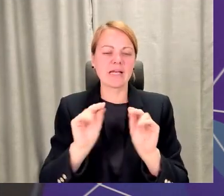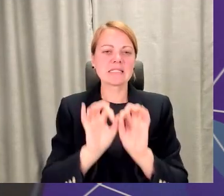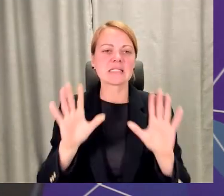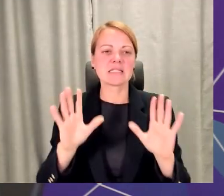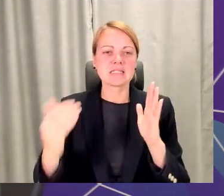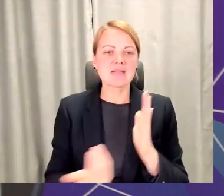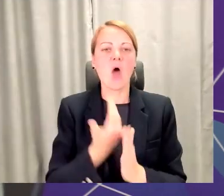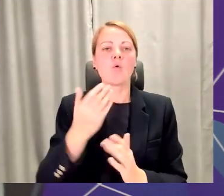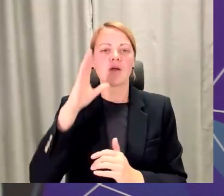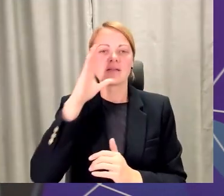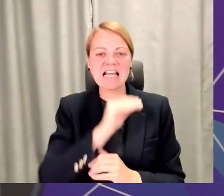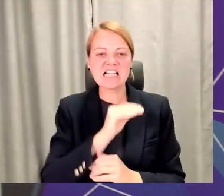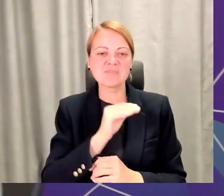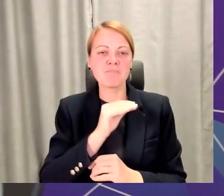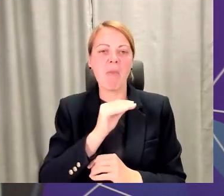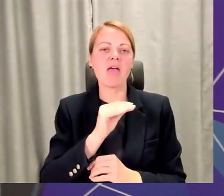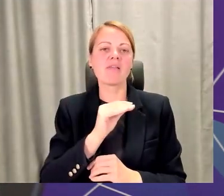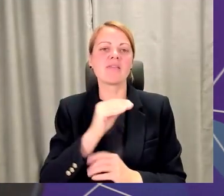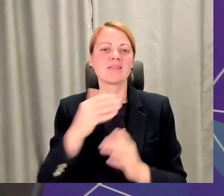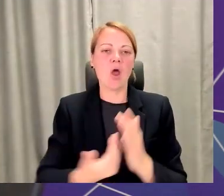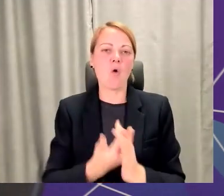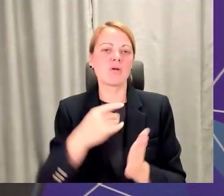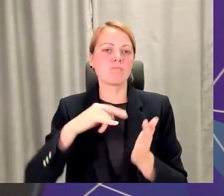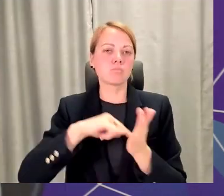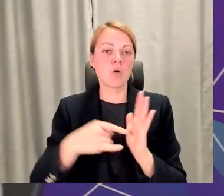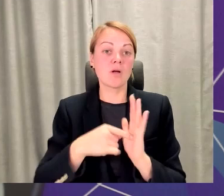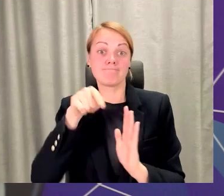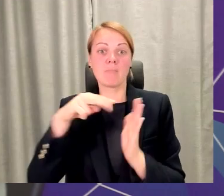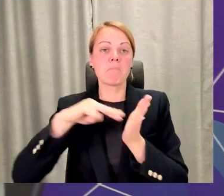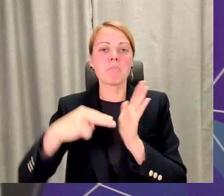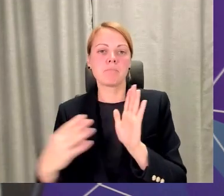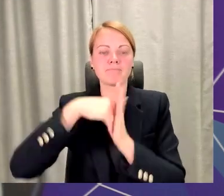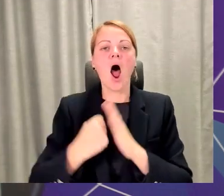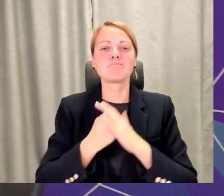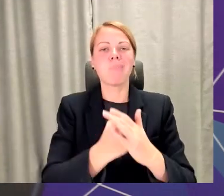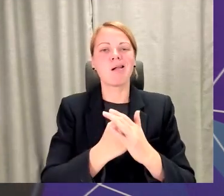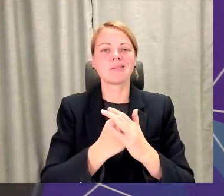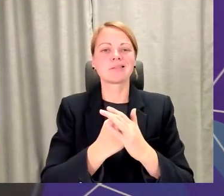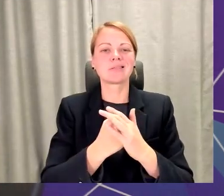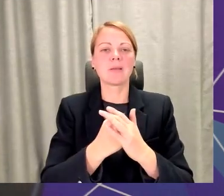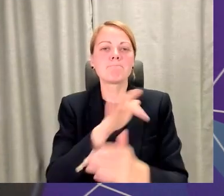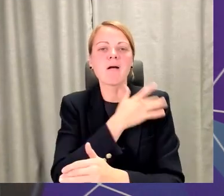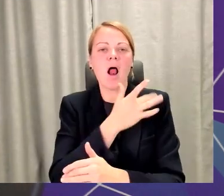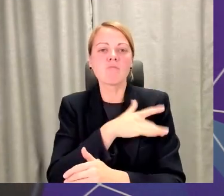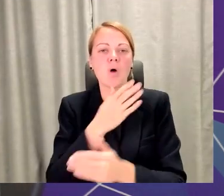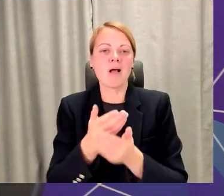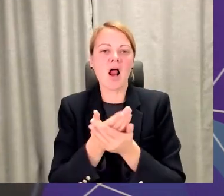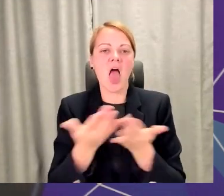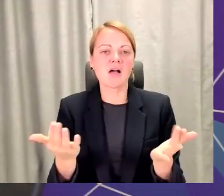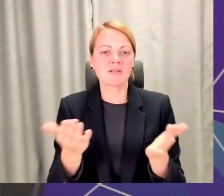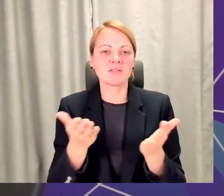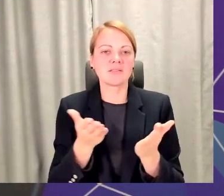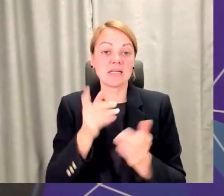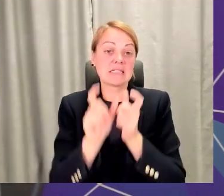kuros ir paredzēts ļoti plaša atbalsta, pakalpojuma, klāsts. Un šiem cilvēkiem iespējams tas varētu būt